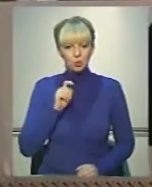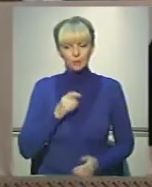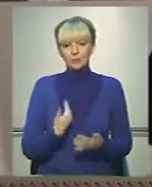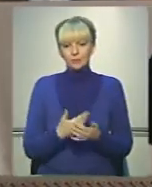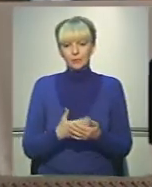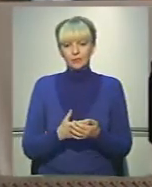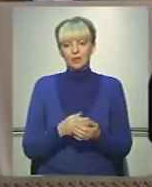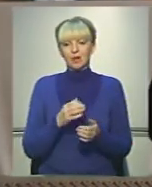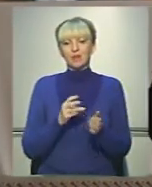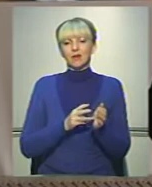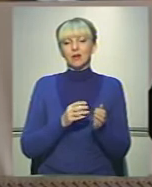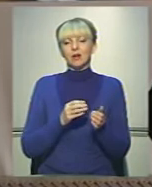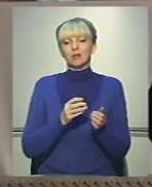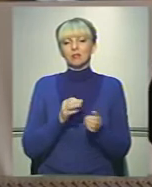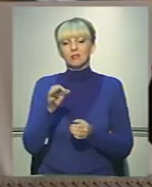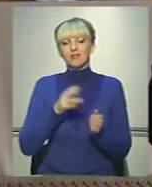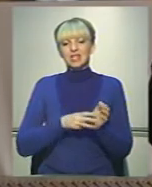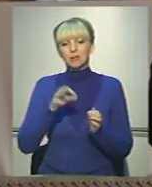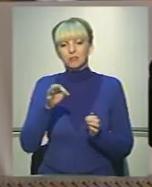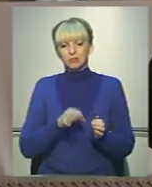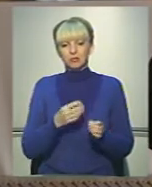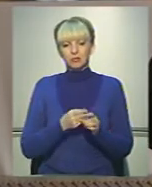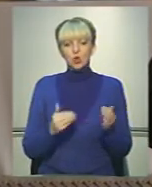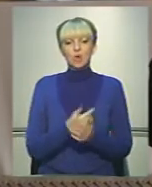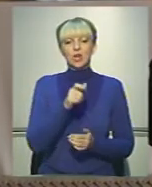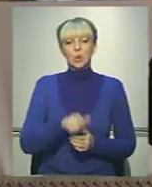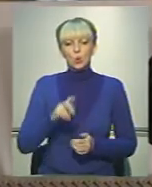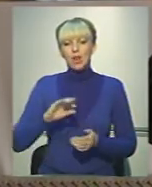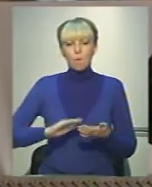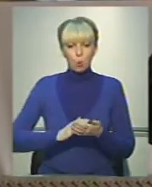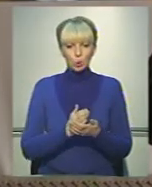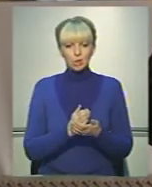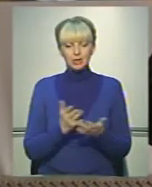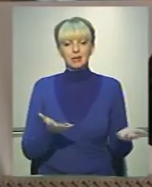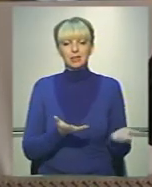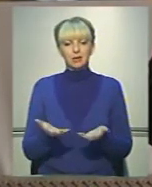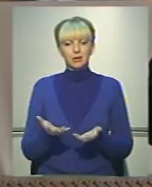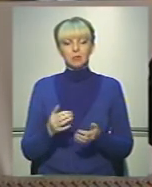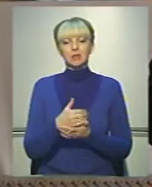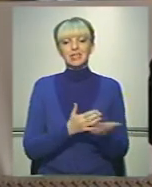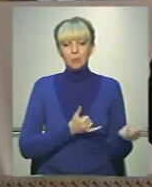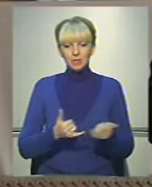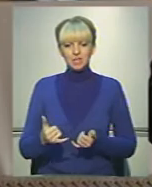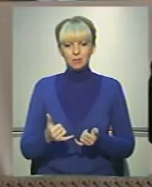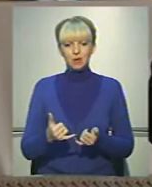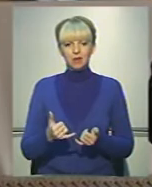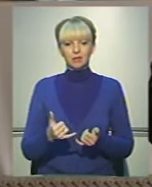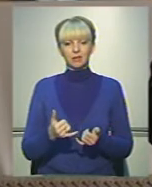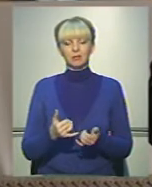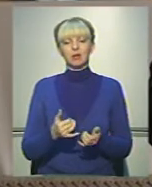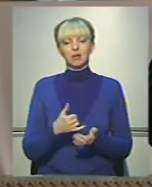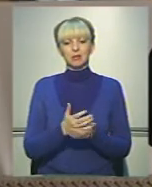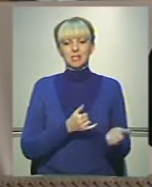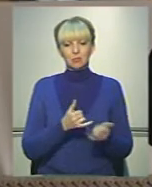Напевно, відсотків 80-90 – це абсолютно нові люди для політики, які забезпечують експорт України,